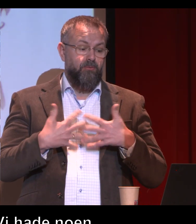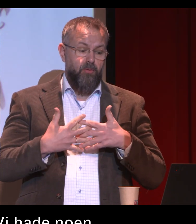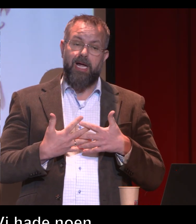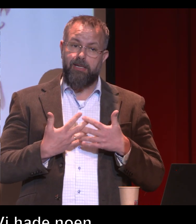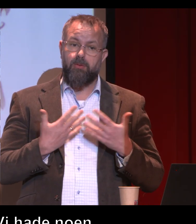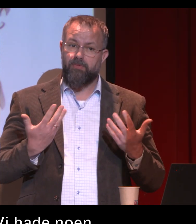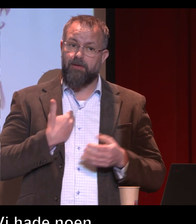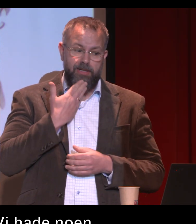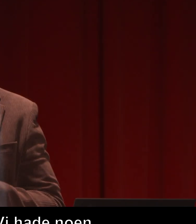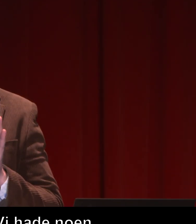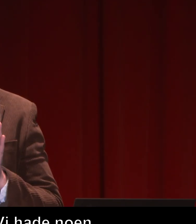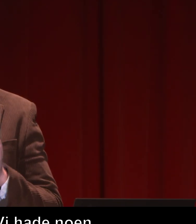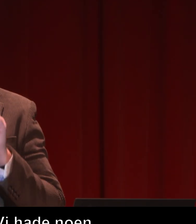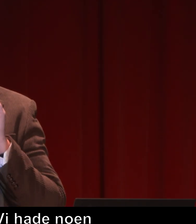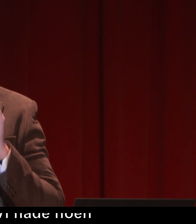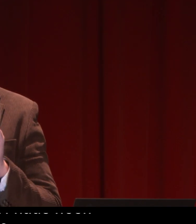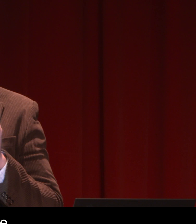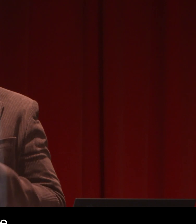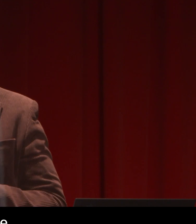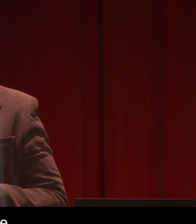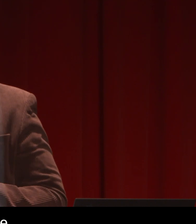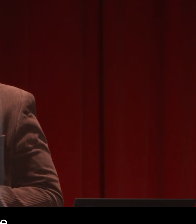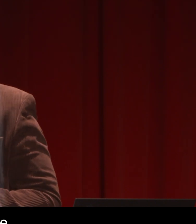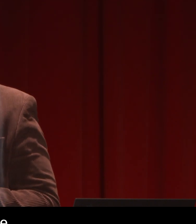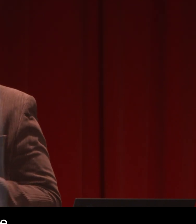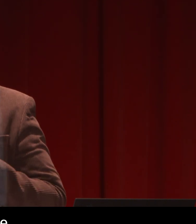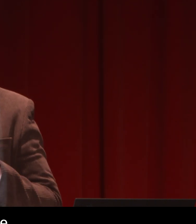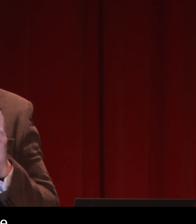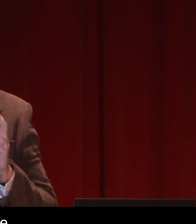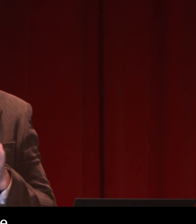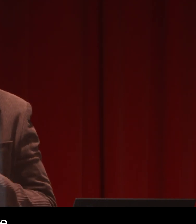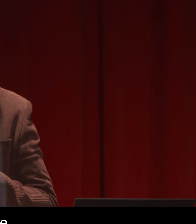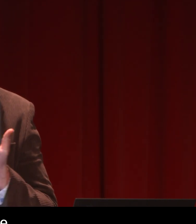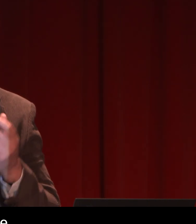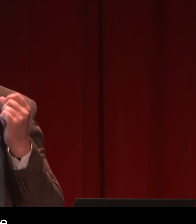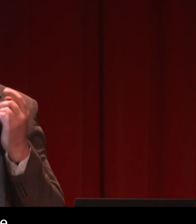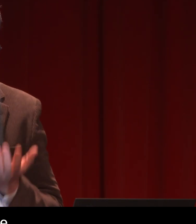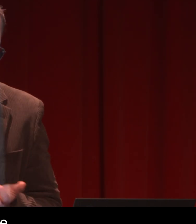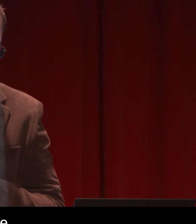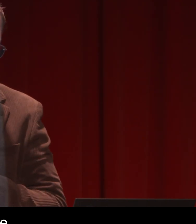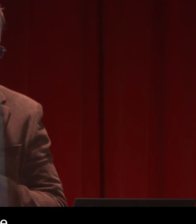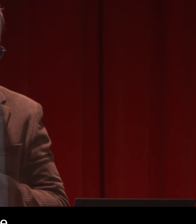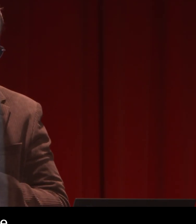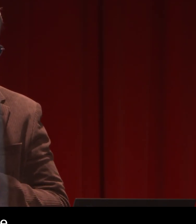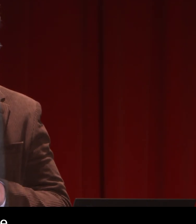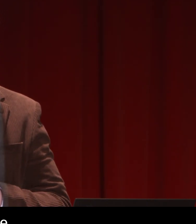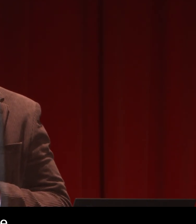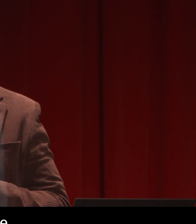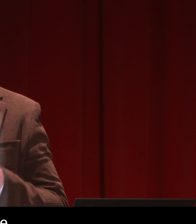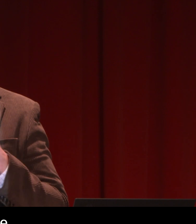er en fin tanke, og det er en god modell som ofte fungerer godt. Men å være døv handler også om språk og kultur.